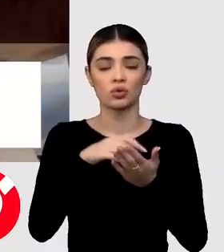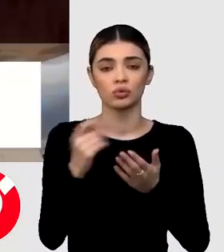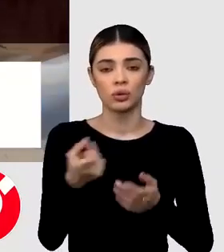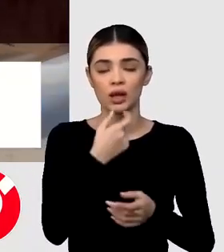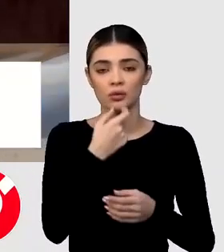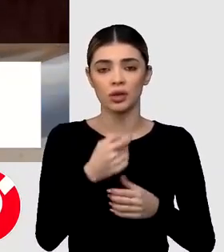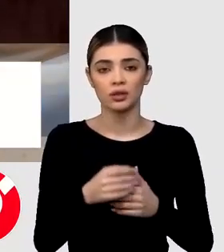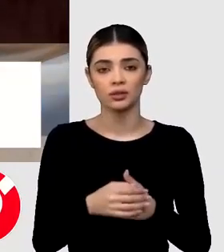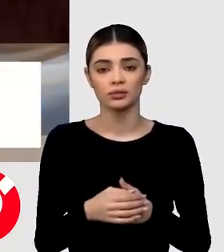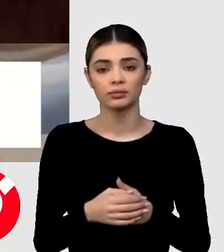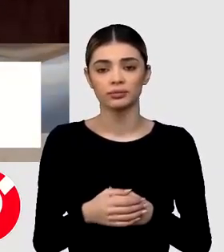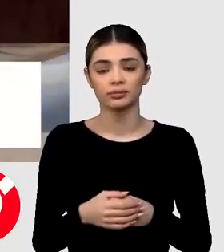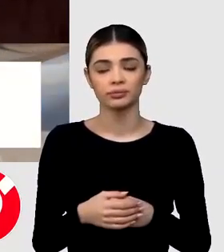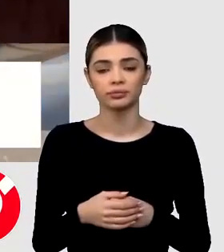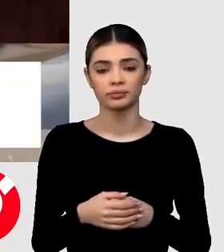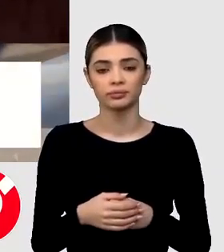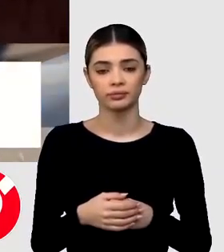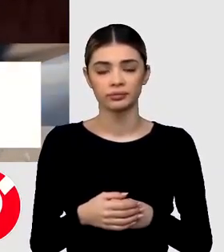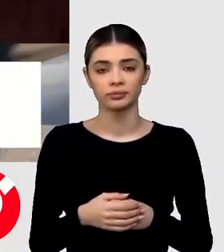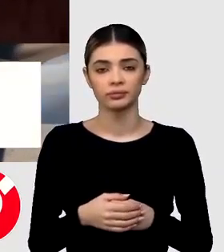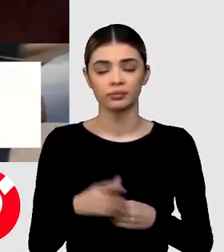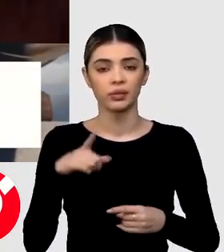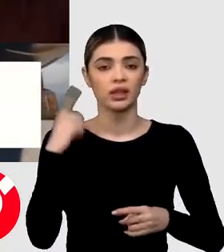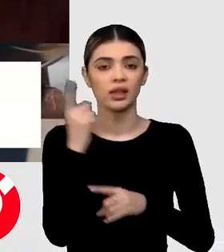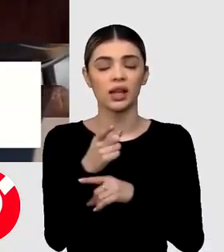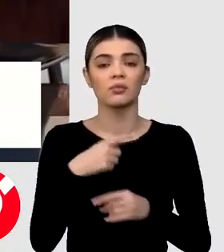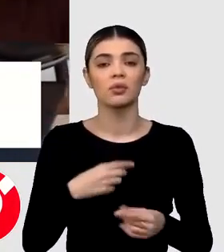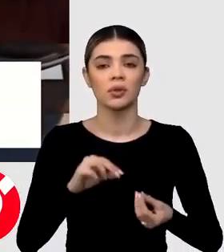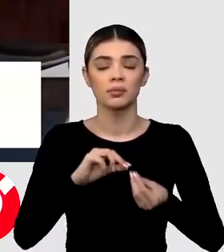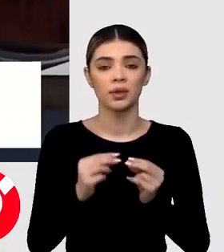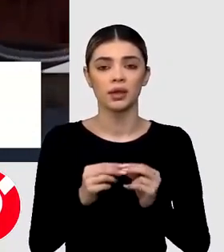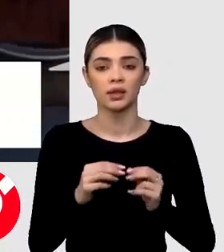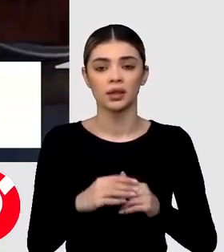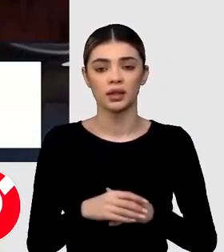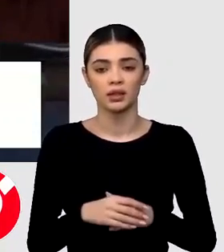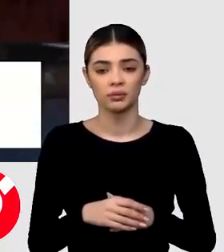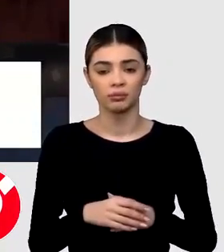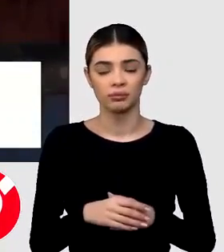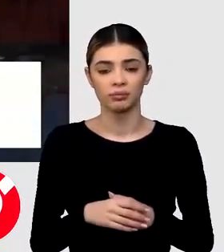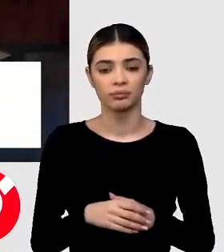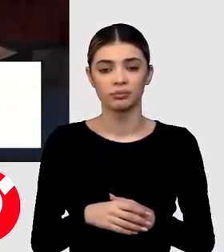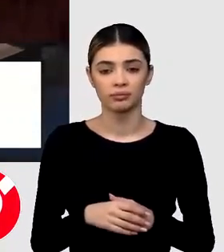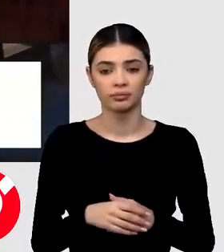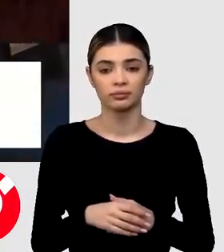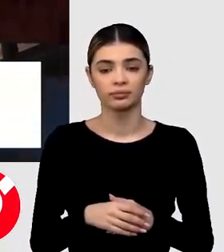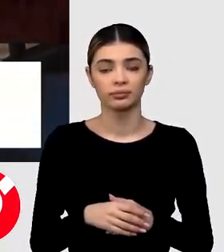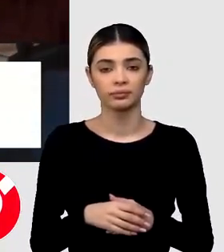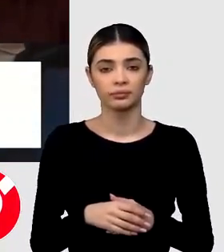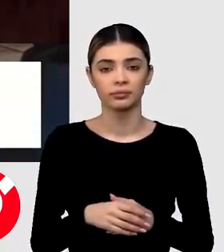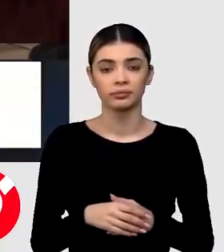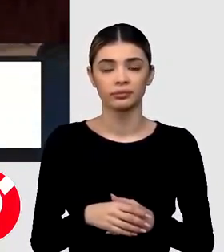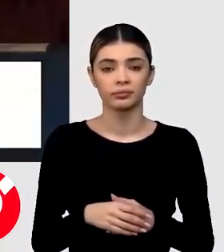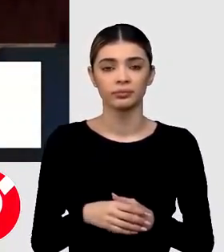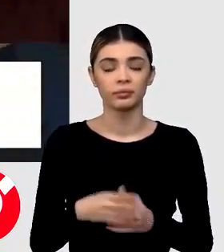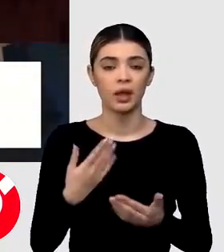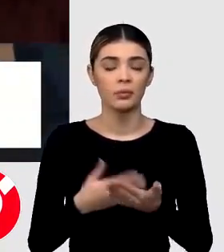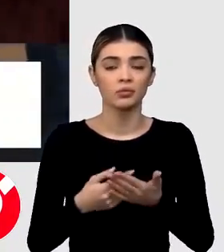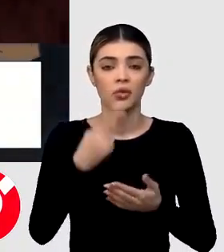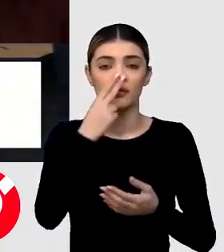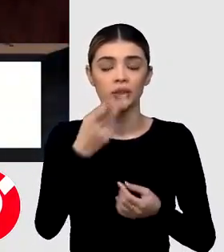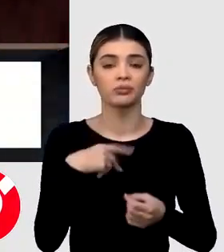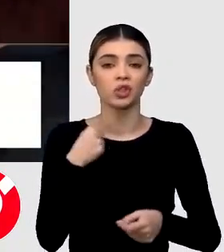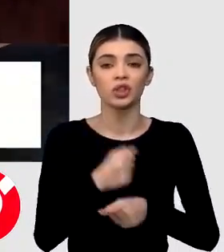anual. Trebuie să fim pregătiți pentru eventualitatea